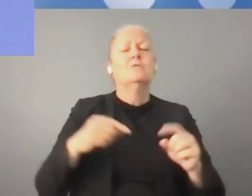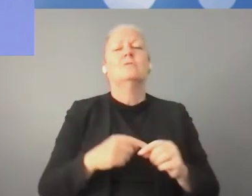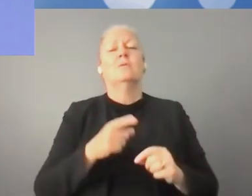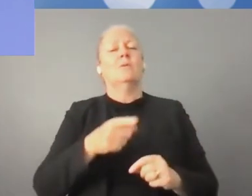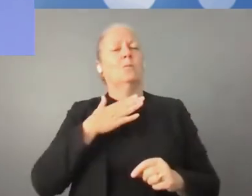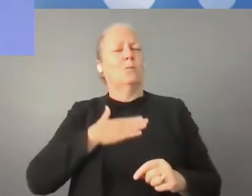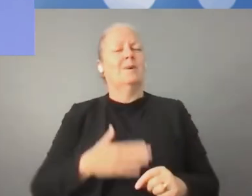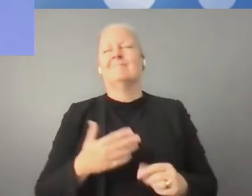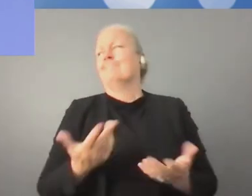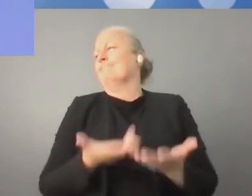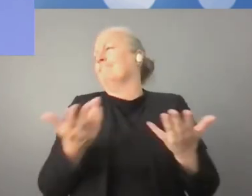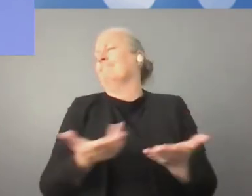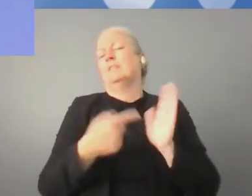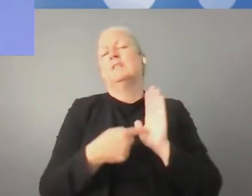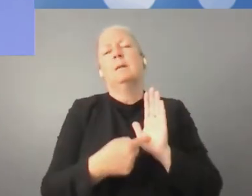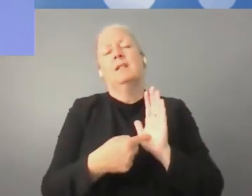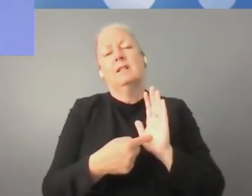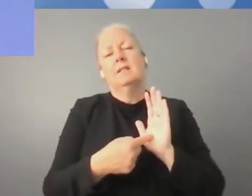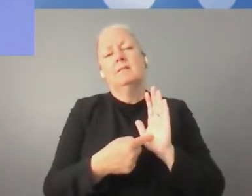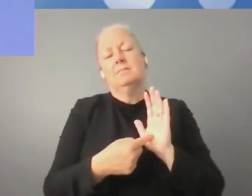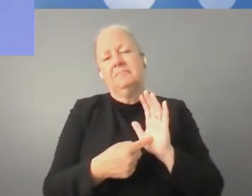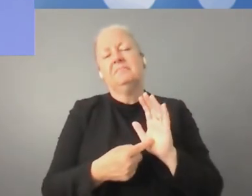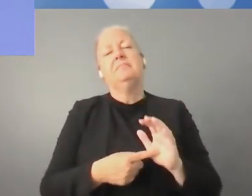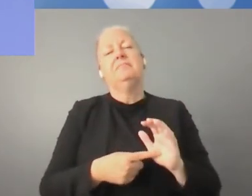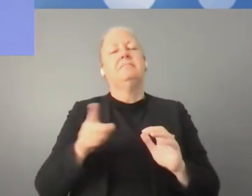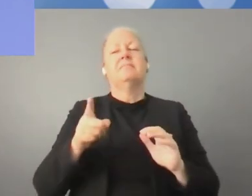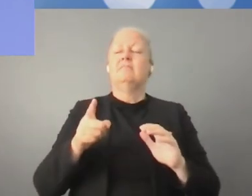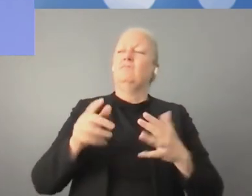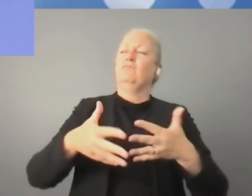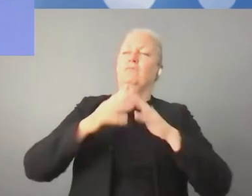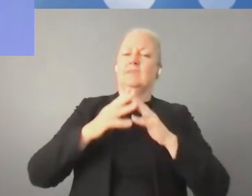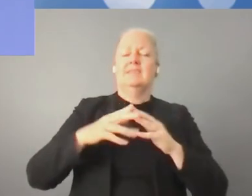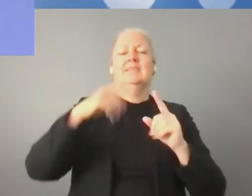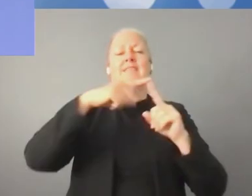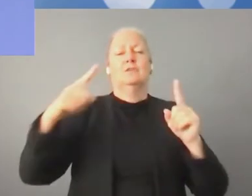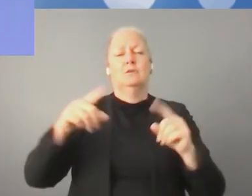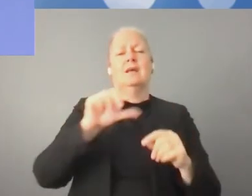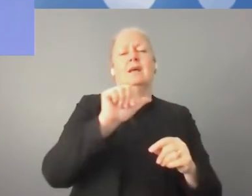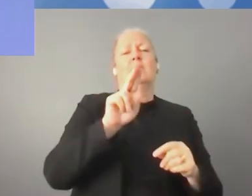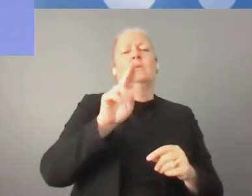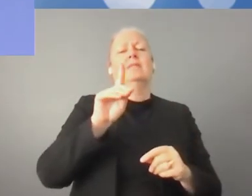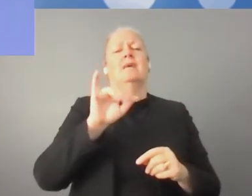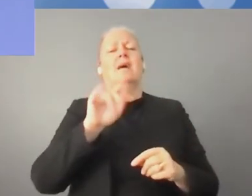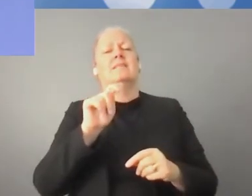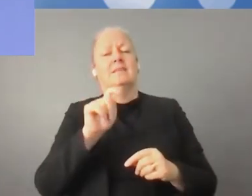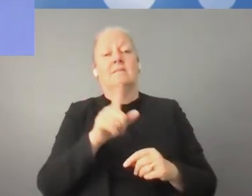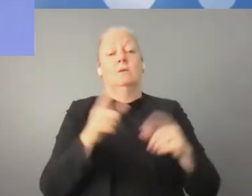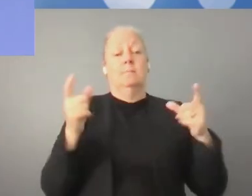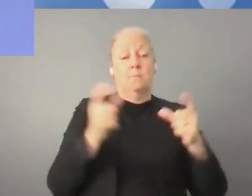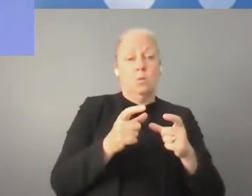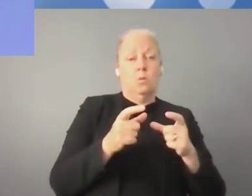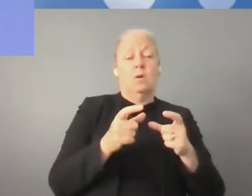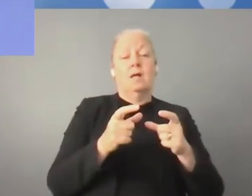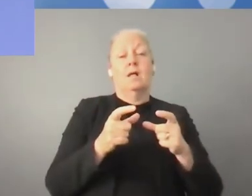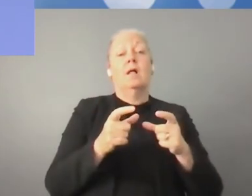to miejsce, w którym przedsiębiorcy mogą uzyskać wsparcie, poradztwo w zakresie